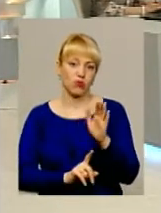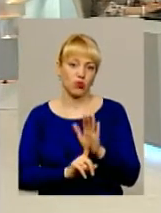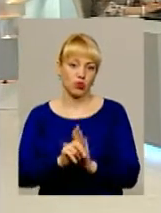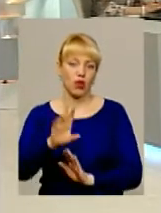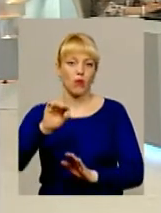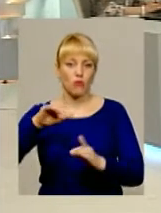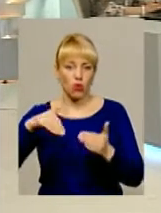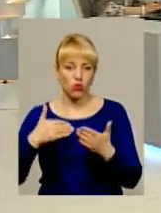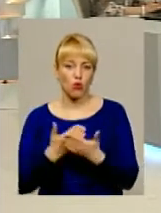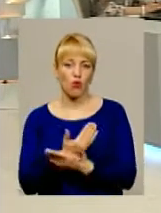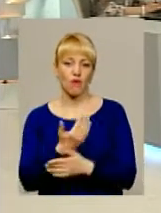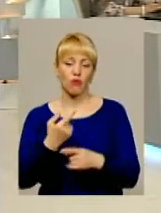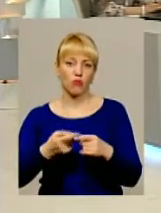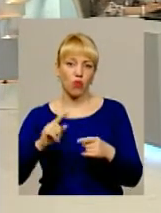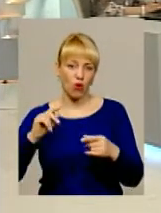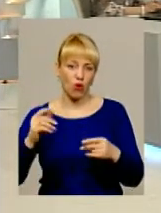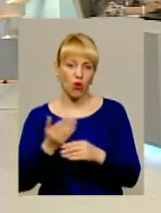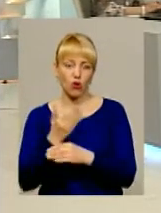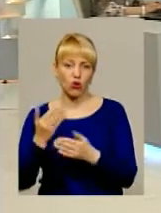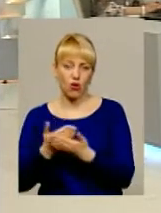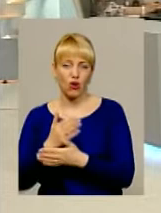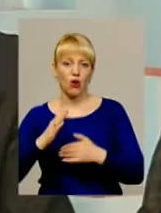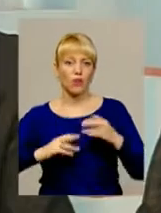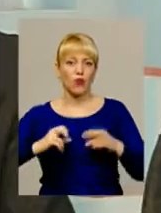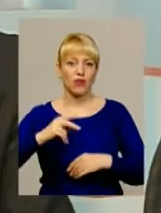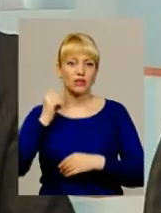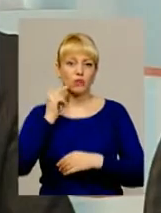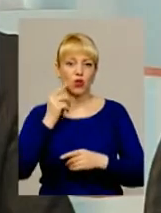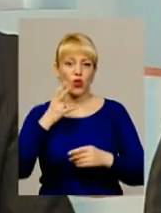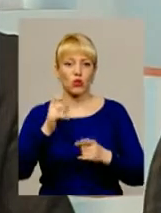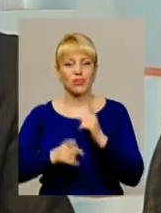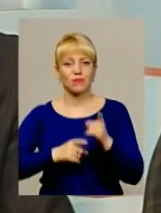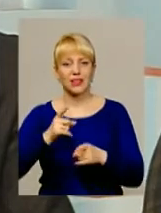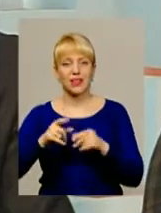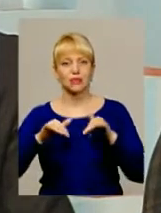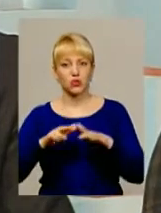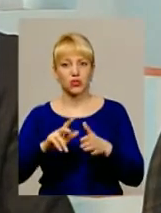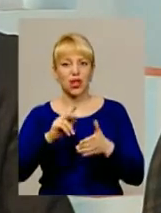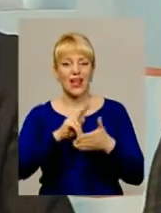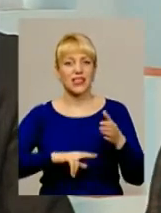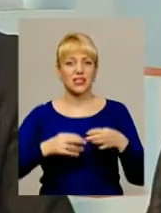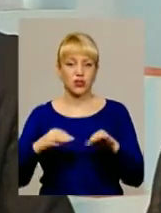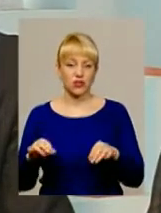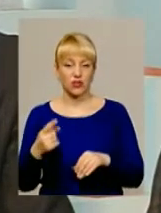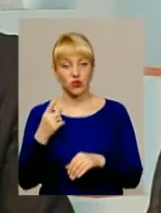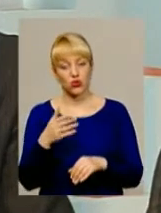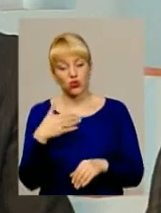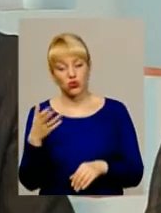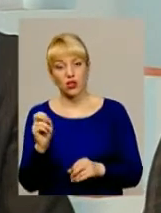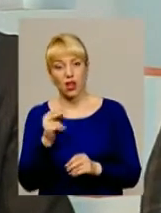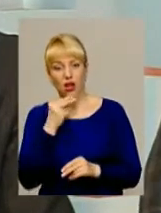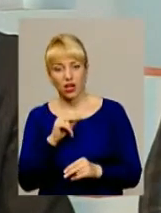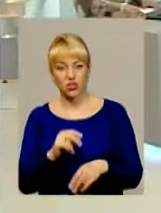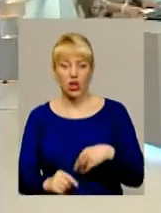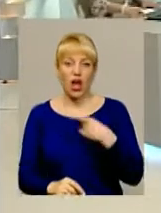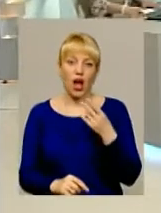роботу, по-новлювати професії бжоляр, але змінилася процедура ліцензування, знаєте, в нас з однієї сторони як краще, а з